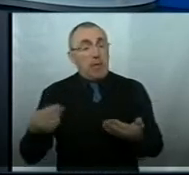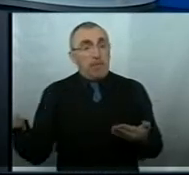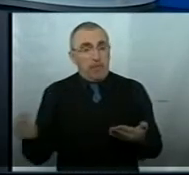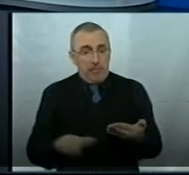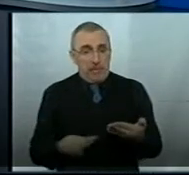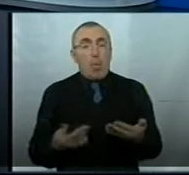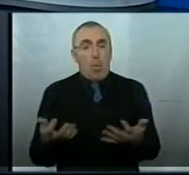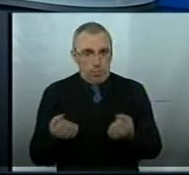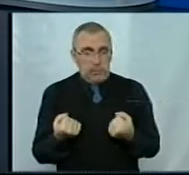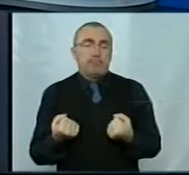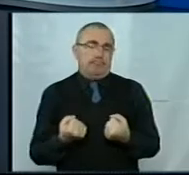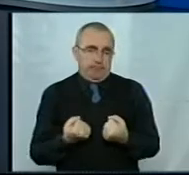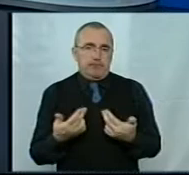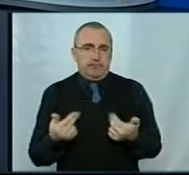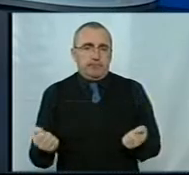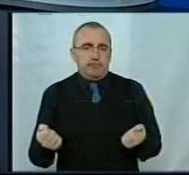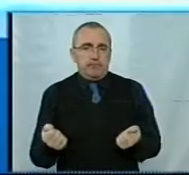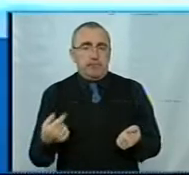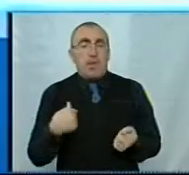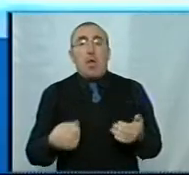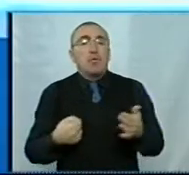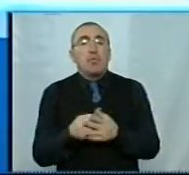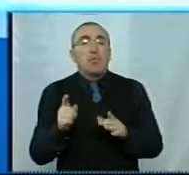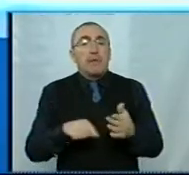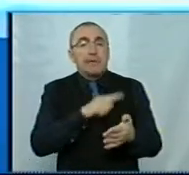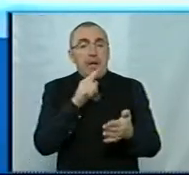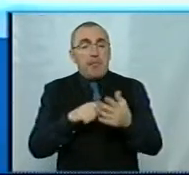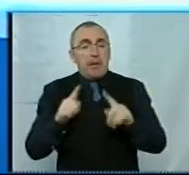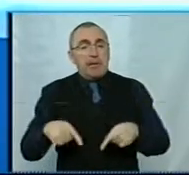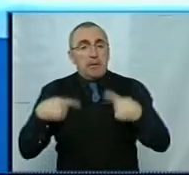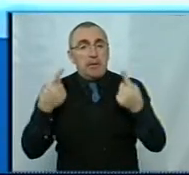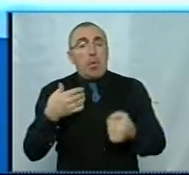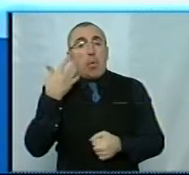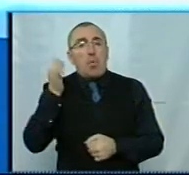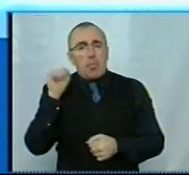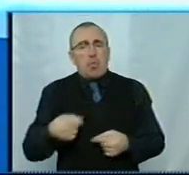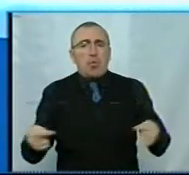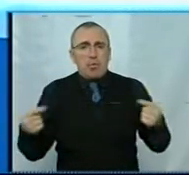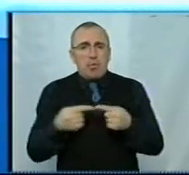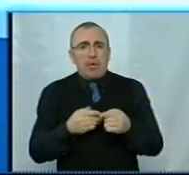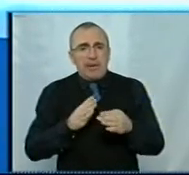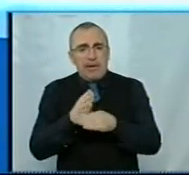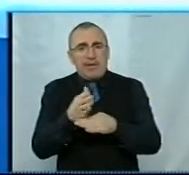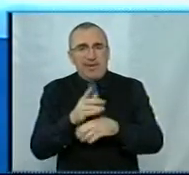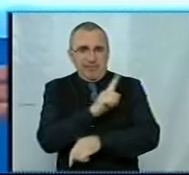Я так? Отримали. Тобто я до чого? Питання наступне. Коли можна точно йти в лікувальний заклад, ну і не дай Бог, там